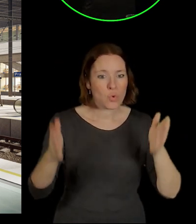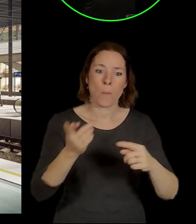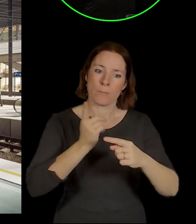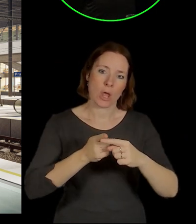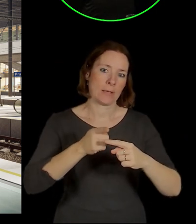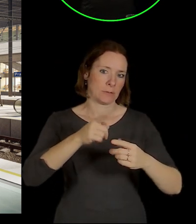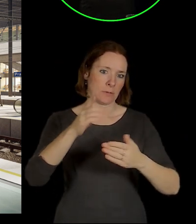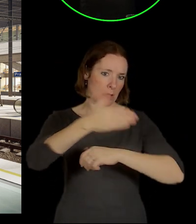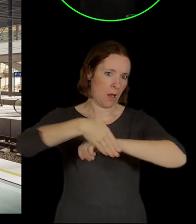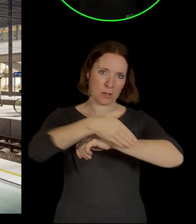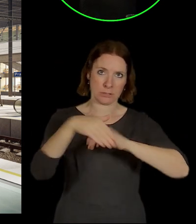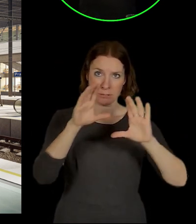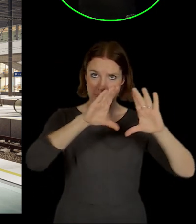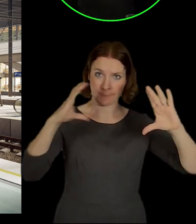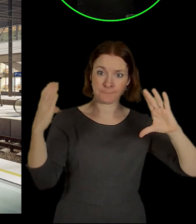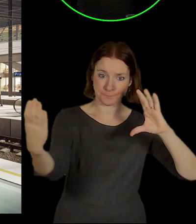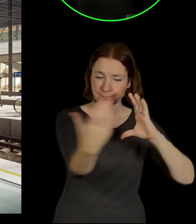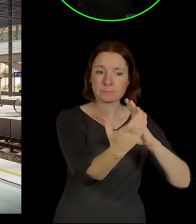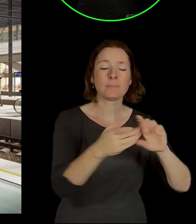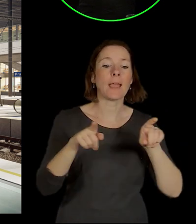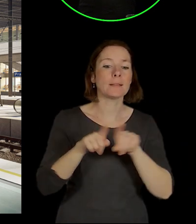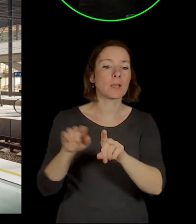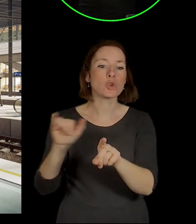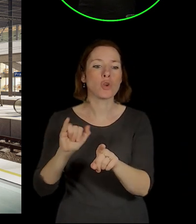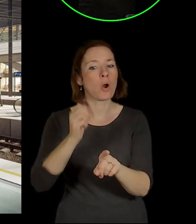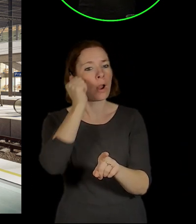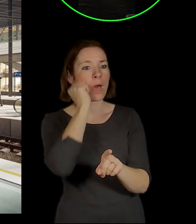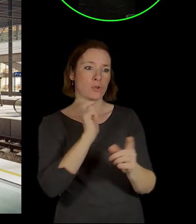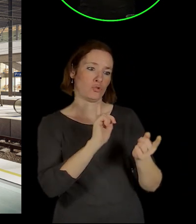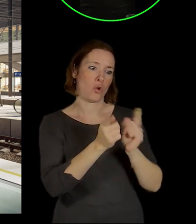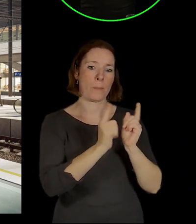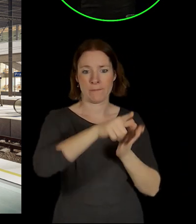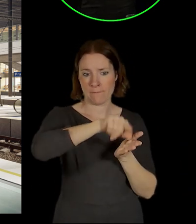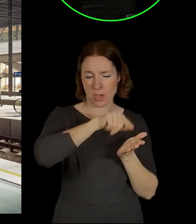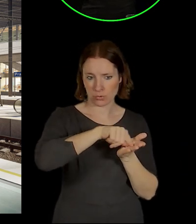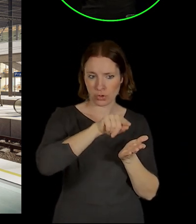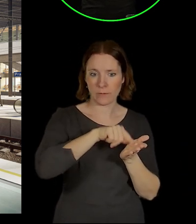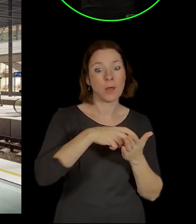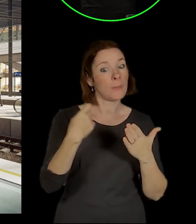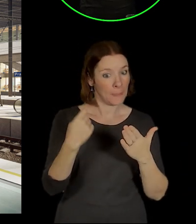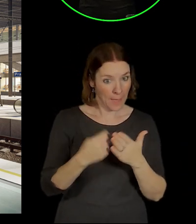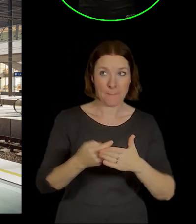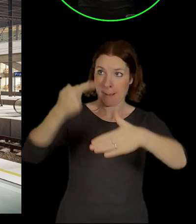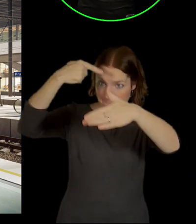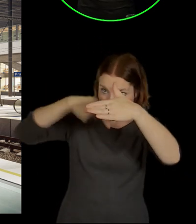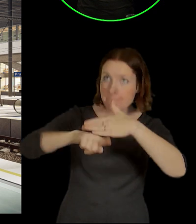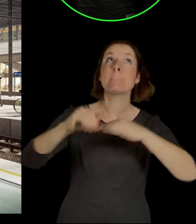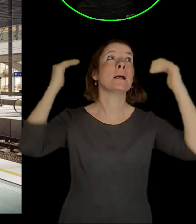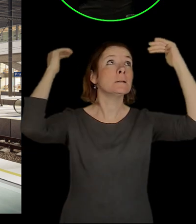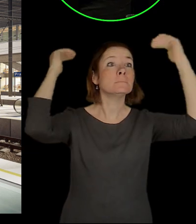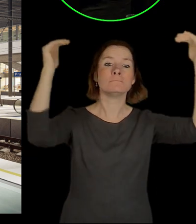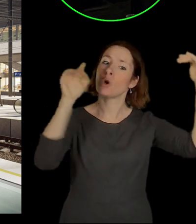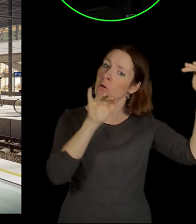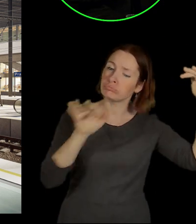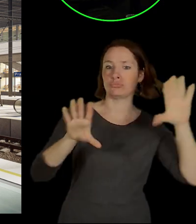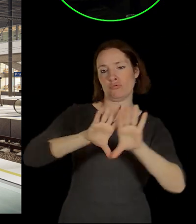a také těm cestujícím uživatelům jasně říct, když seš tady, tak seš na tom terminálu a tady najdeš všechno, co potřebuješ, všechno,